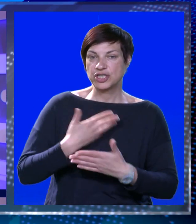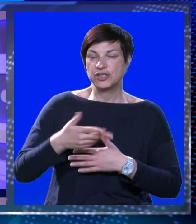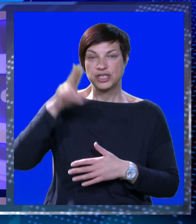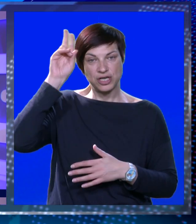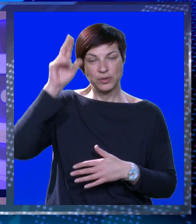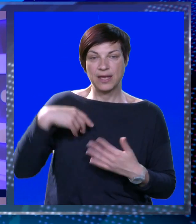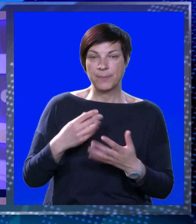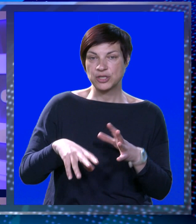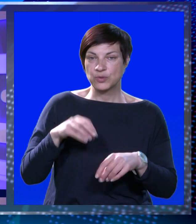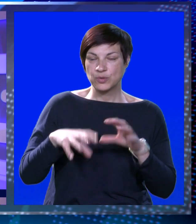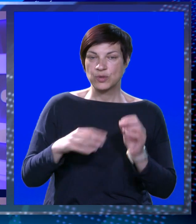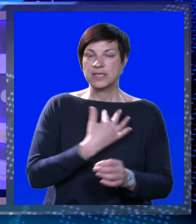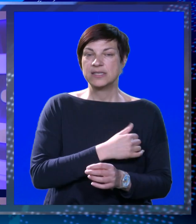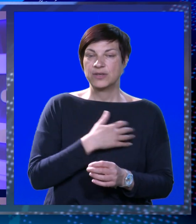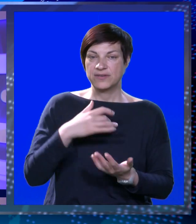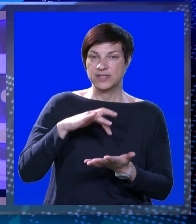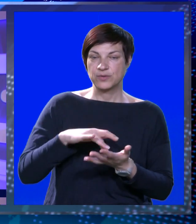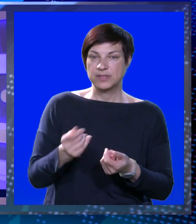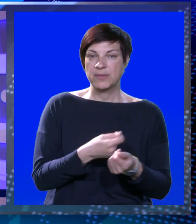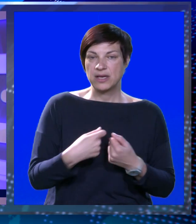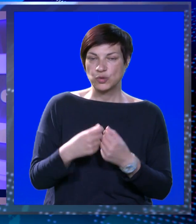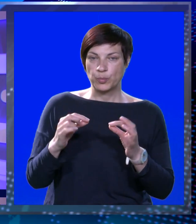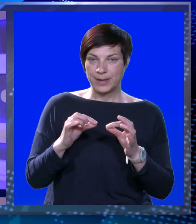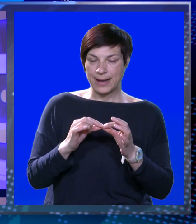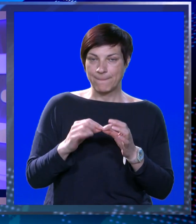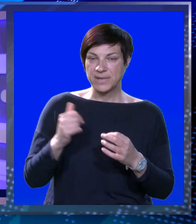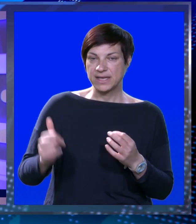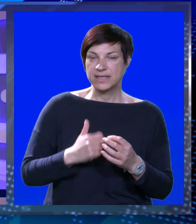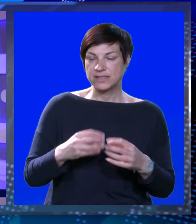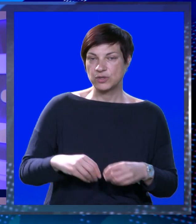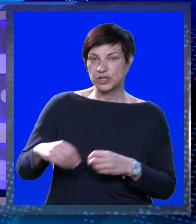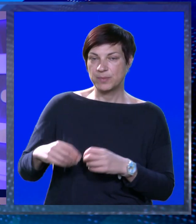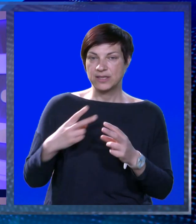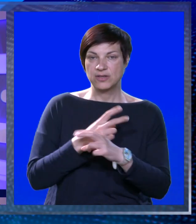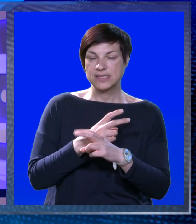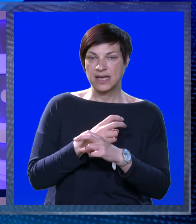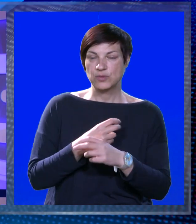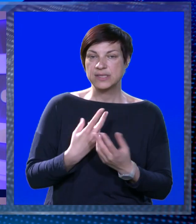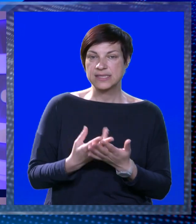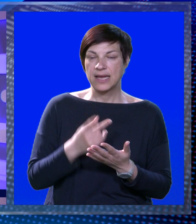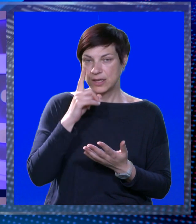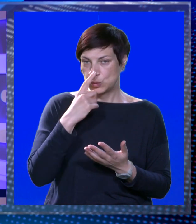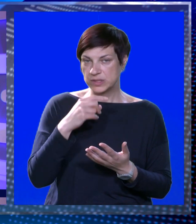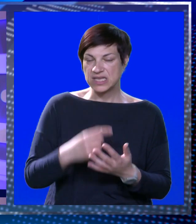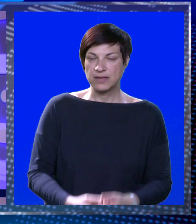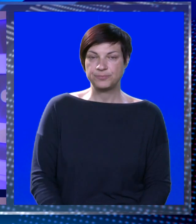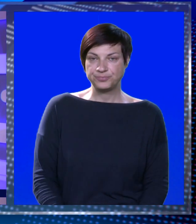koje će se održati u Njemačkoj kuglice su Hrvatsko smjestile u skupinu B gdje su još Španjolska, Austrija i Rumunjska